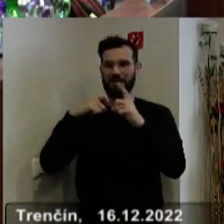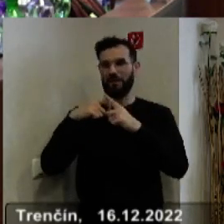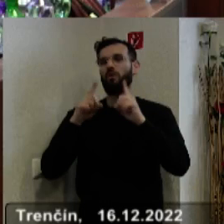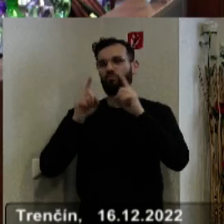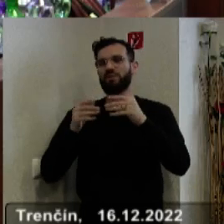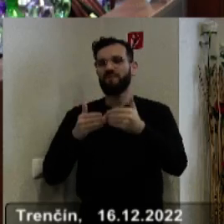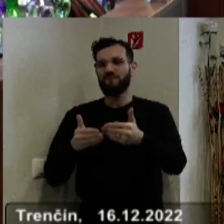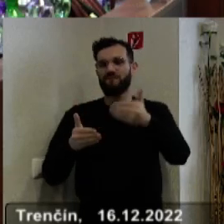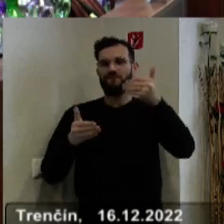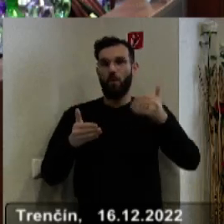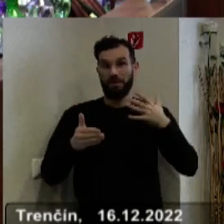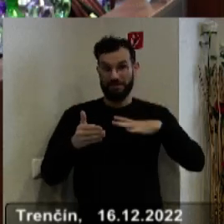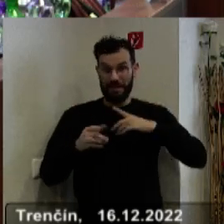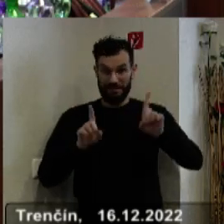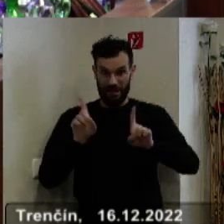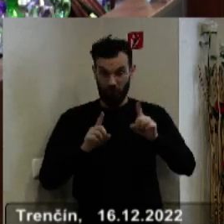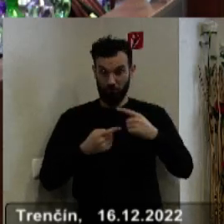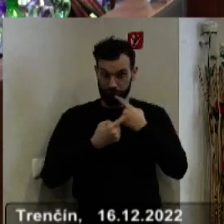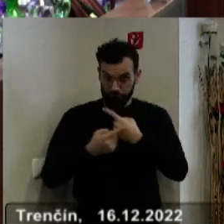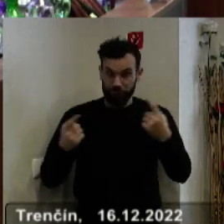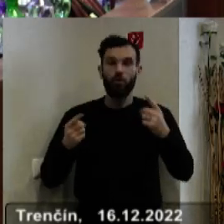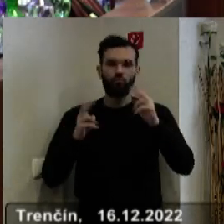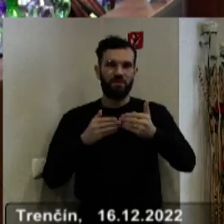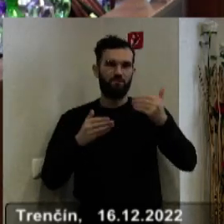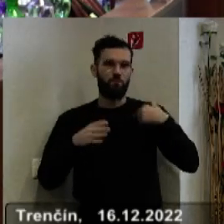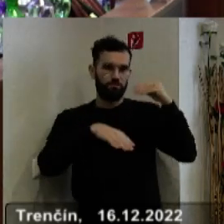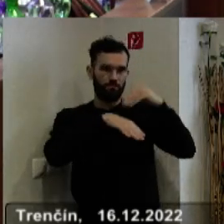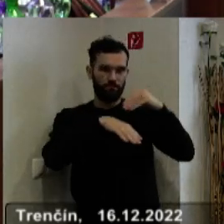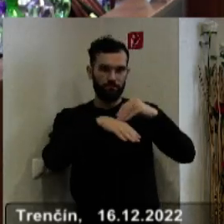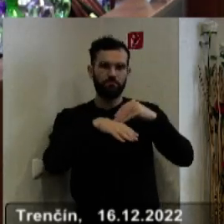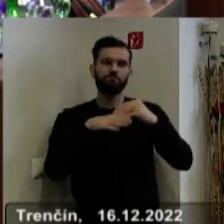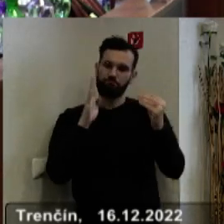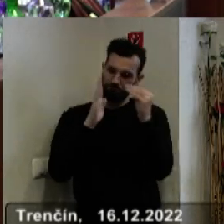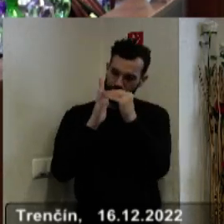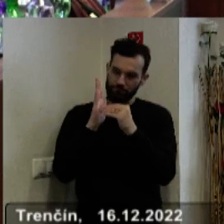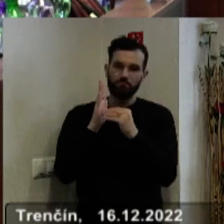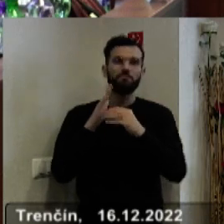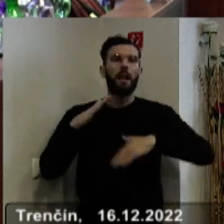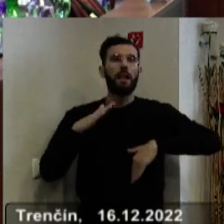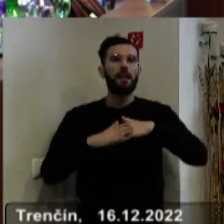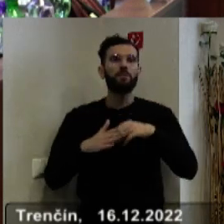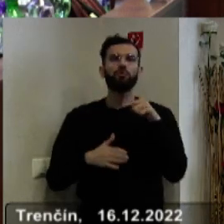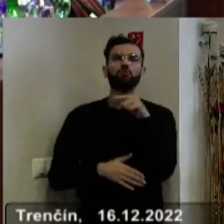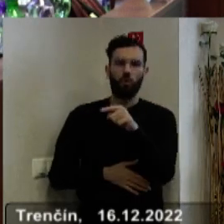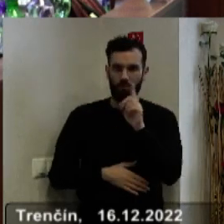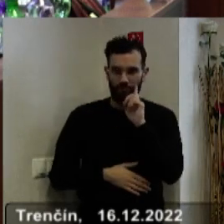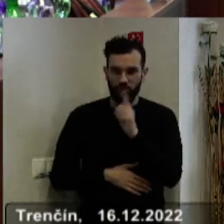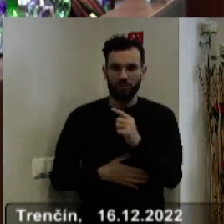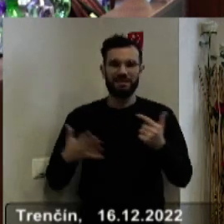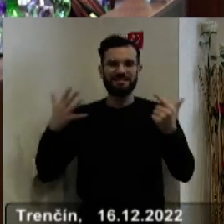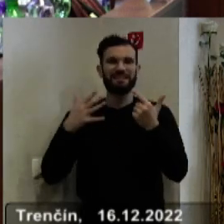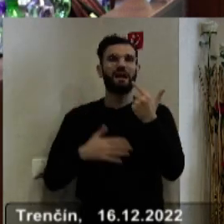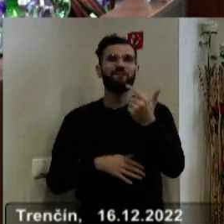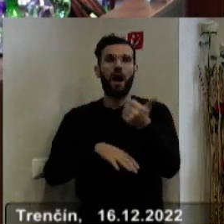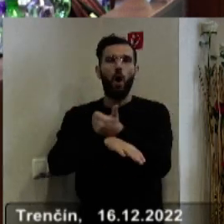písomný oznámy zaujímu vystúpenia na rokovaní. O tej stanovenej lehote podľa rokovacieho poriadku 72